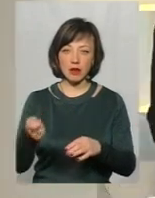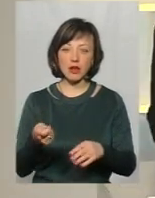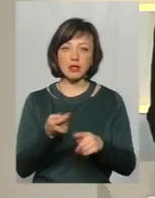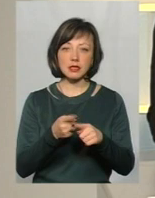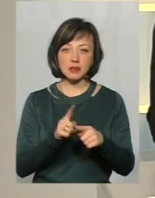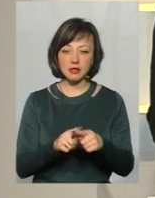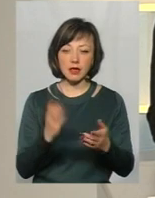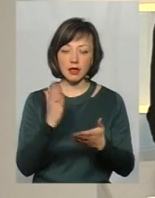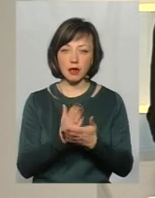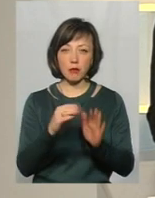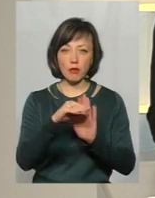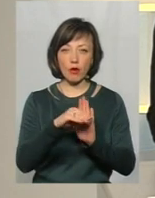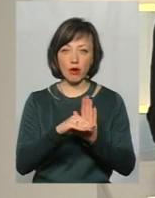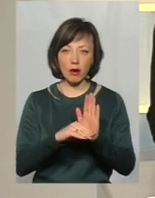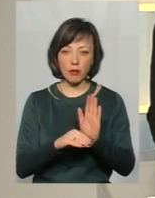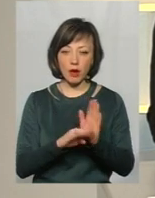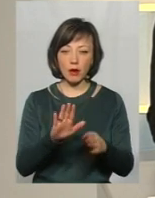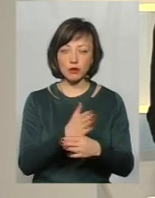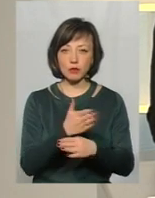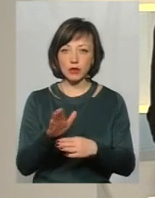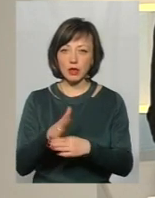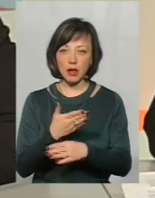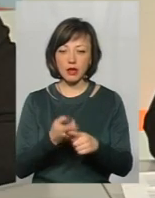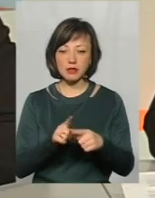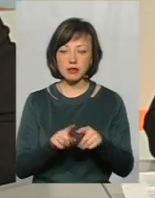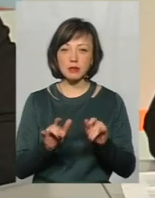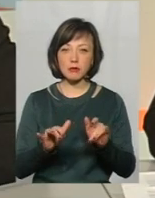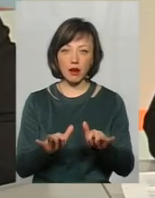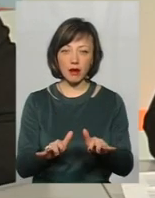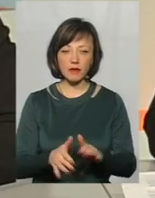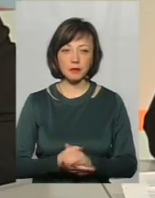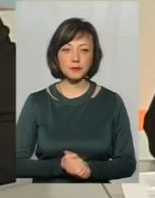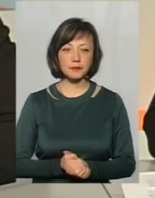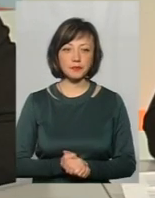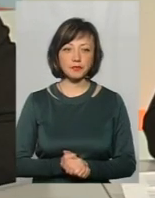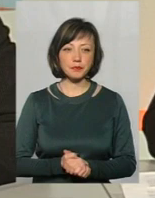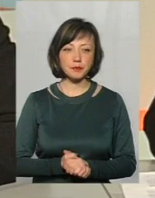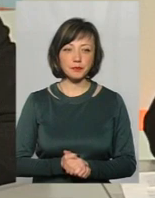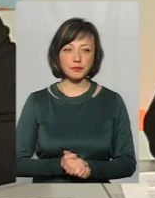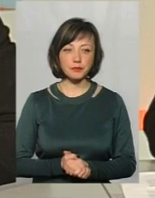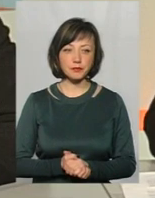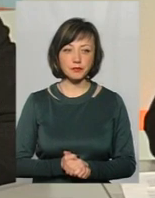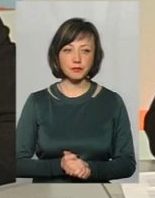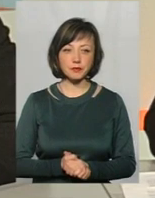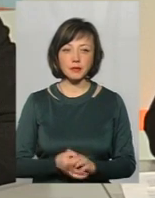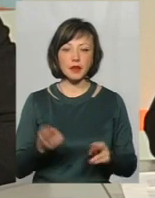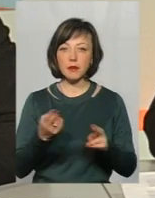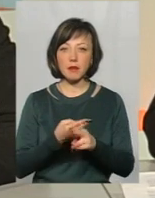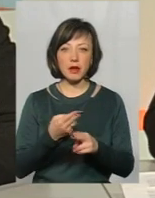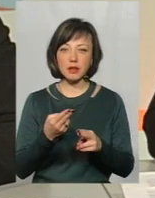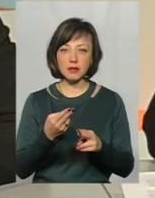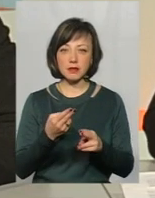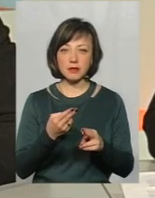цього програма, яка розподіляє дані справи без якого-небудь